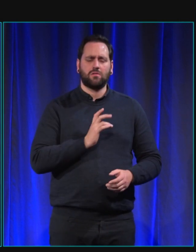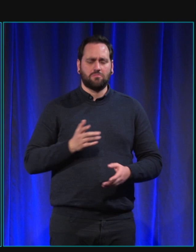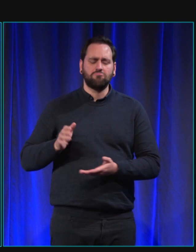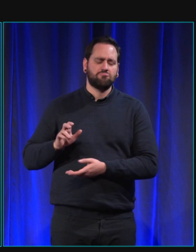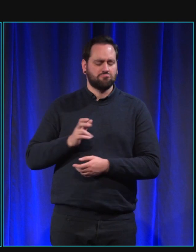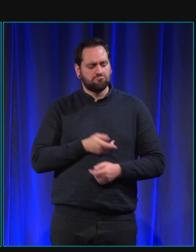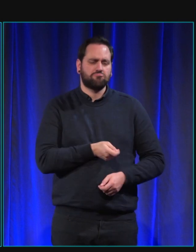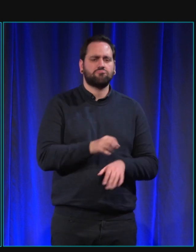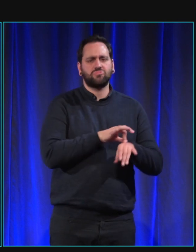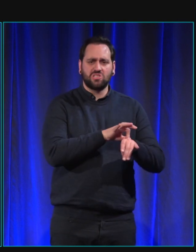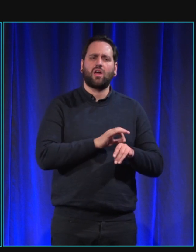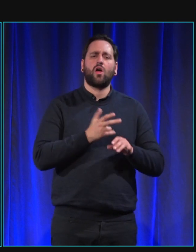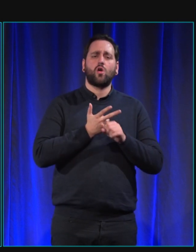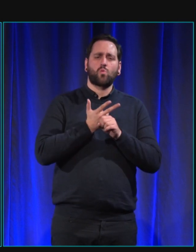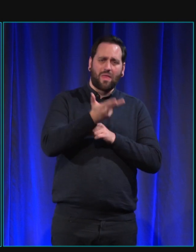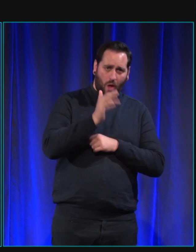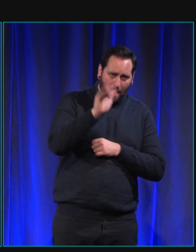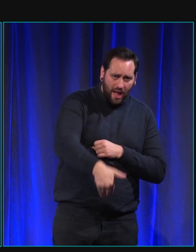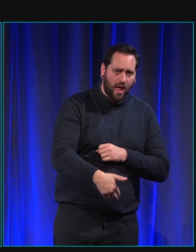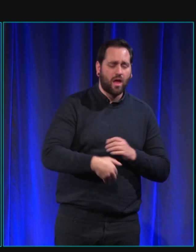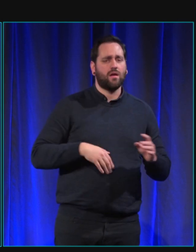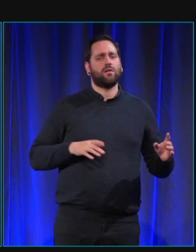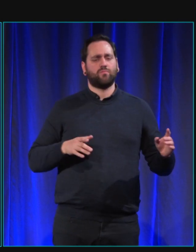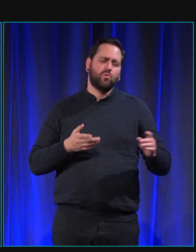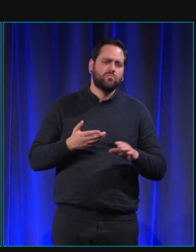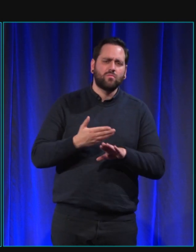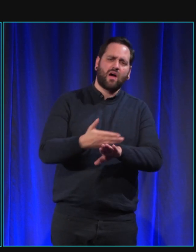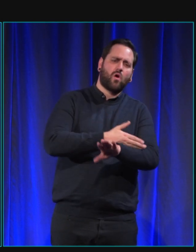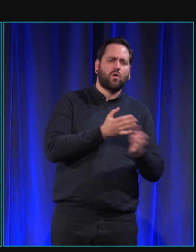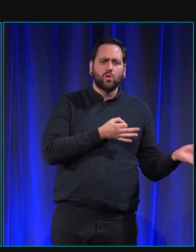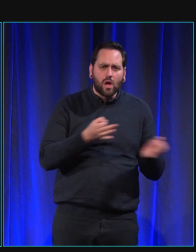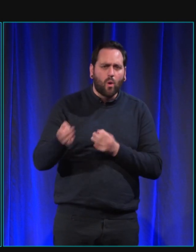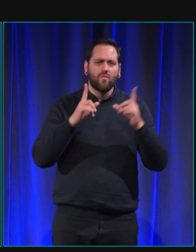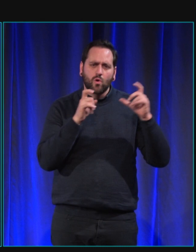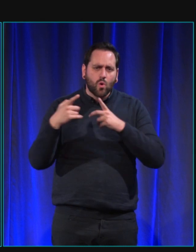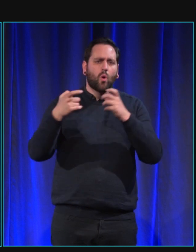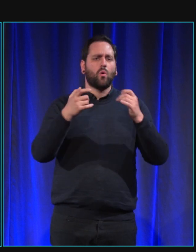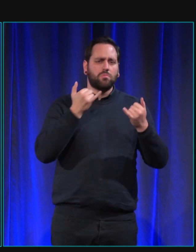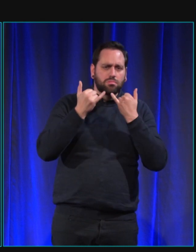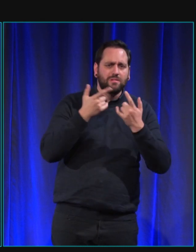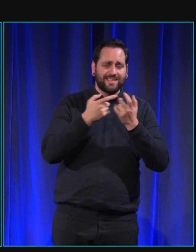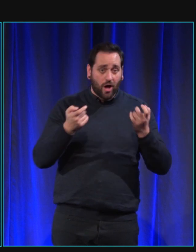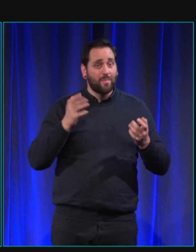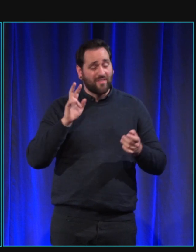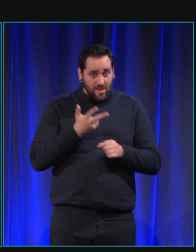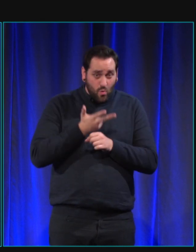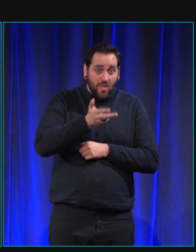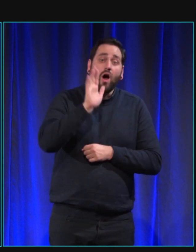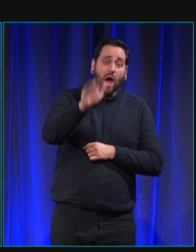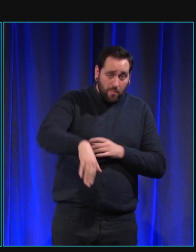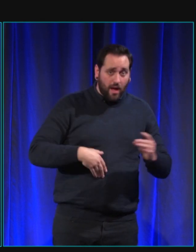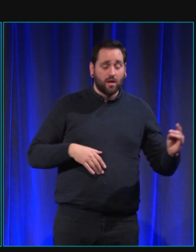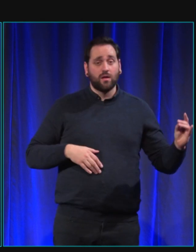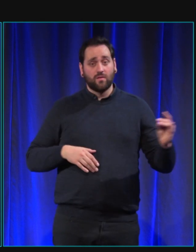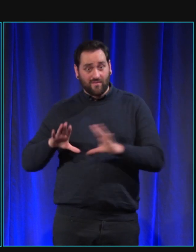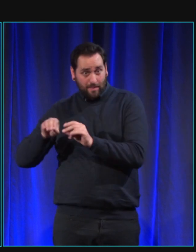téléphonait régulièrement on s'envoyait des photos mais ça m'avait fait quand même chaud au coeur de voir qu'il n'avait pas oublié sa famille et eux